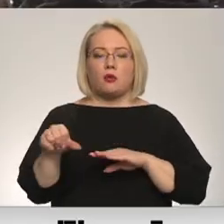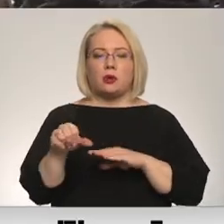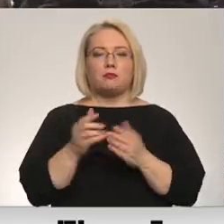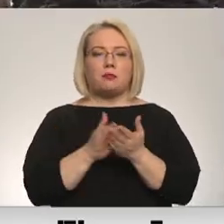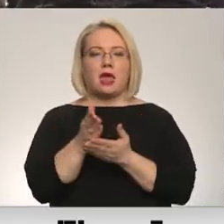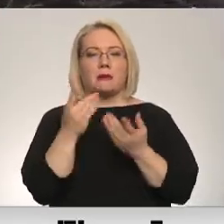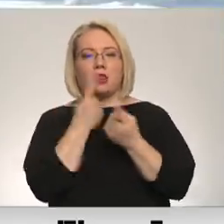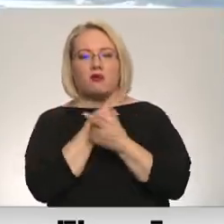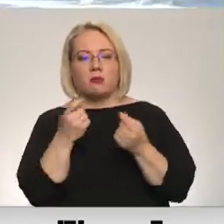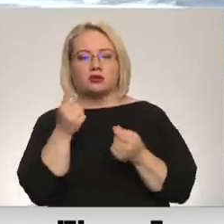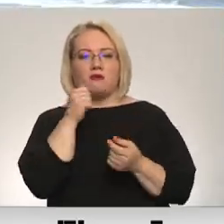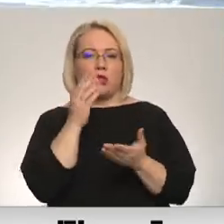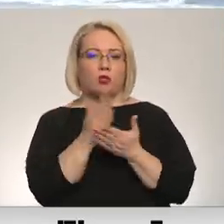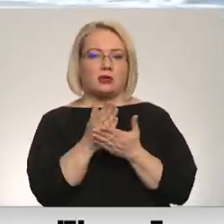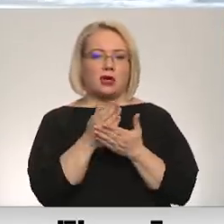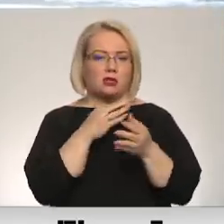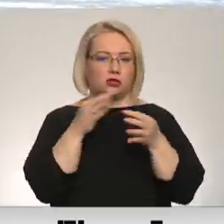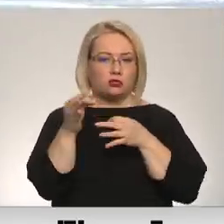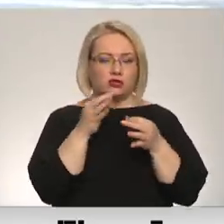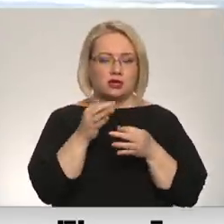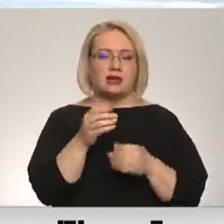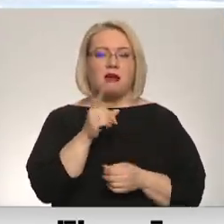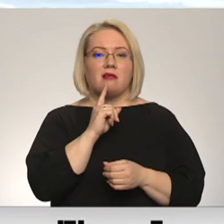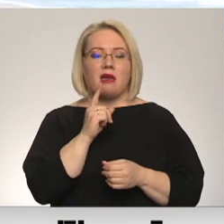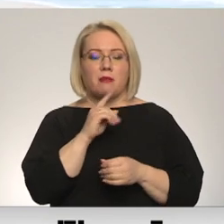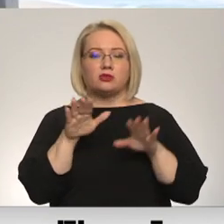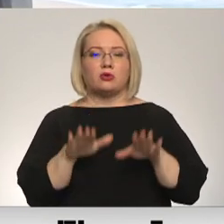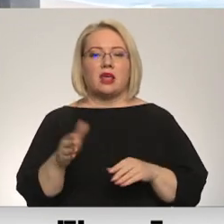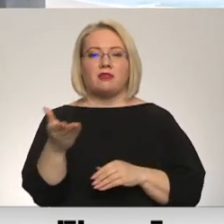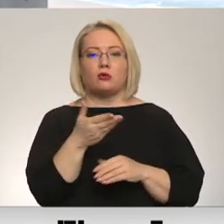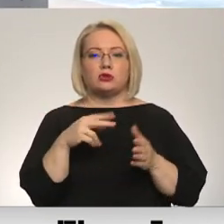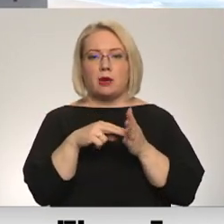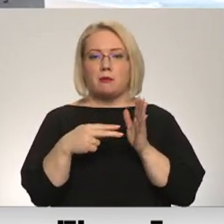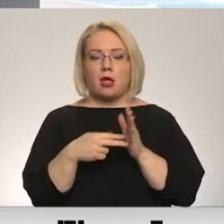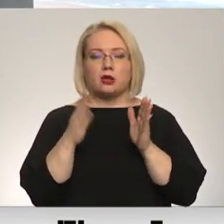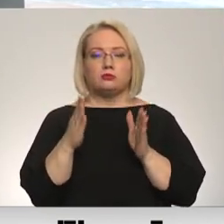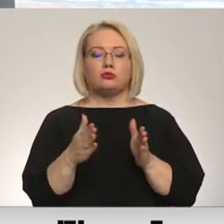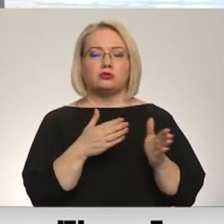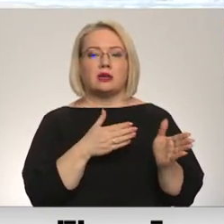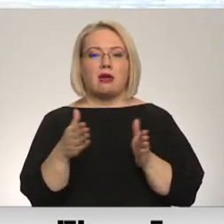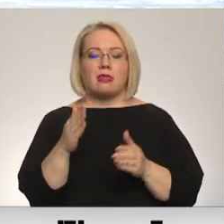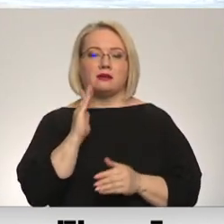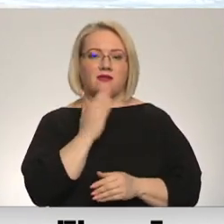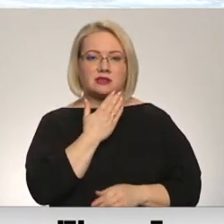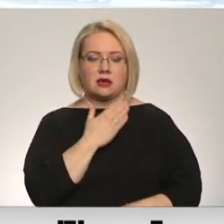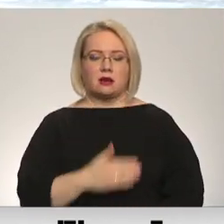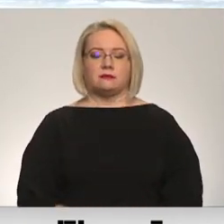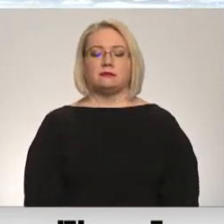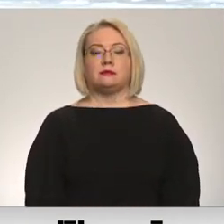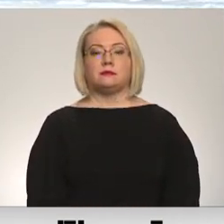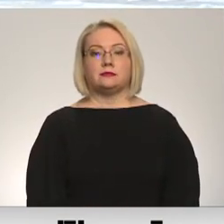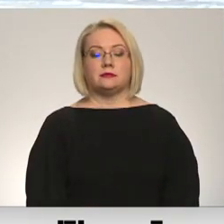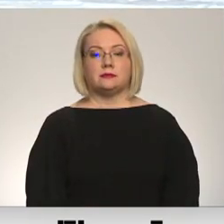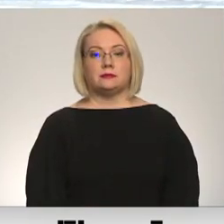informāciju un vēl notiek diskusijas. Paredzēts, ka Liepājas un Dienvikurzems civilās aizsardzības plāns būs gatavs vasarā. Jānis Spruģis cins, Jūsts Kurviņs, TV